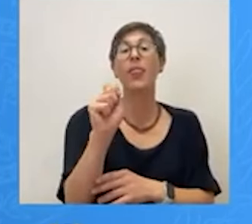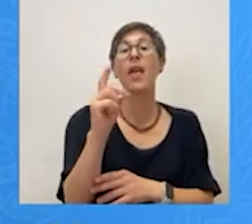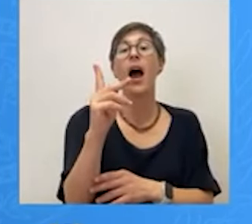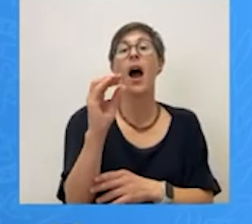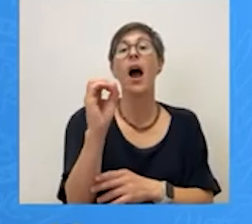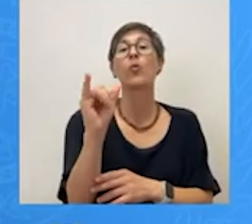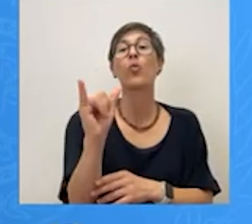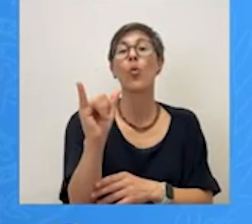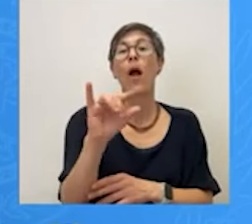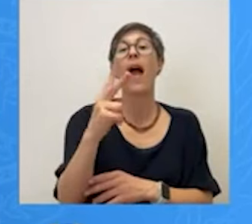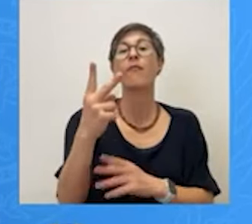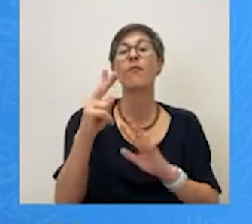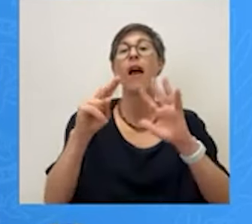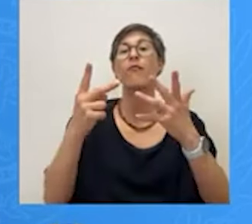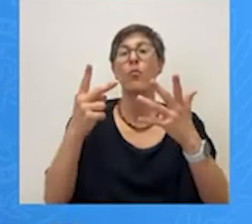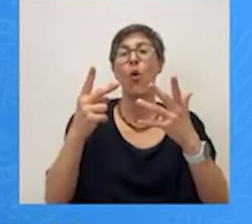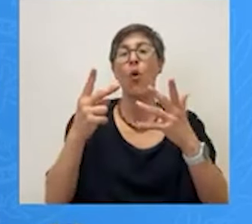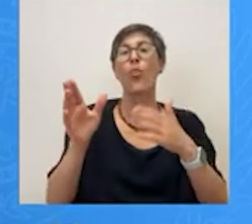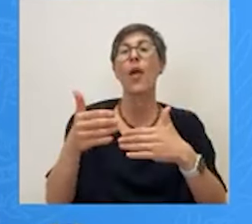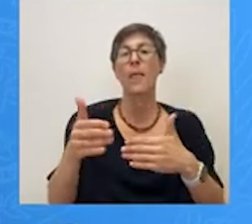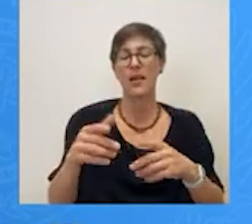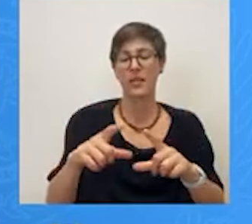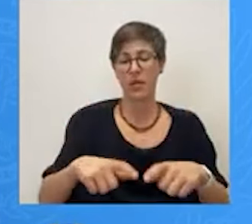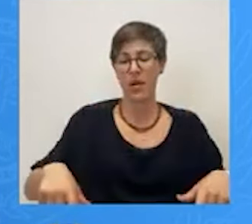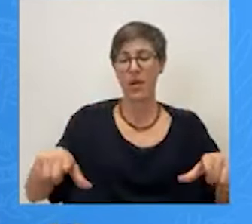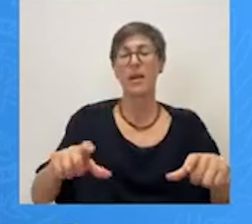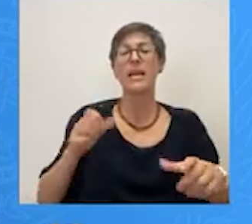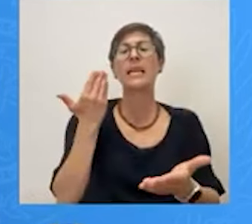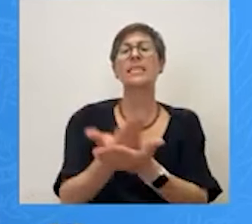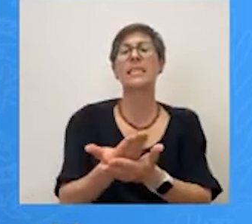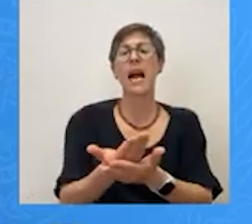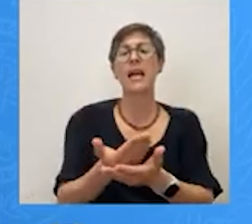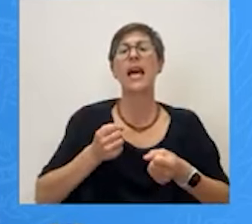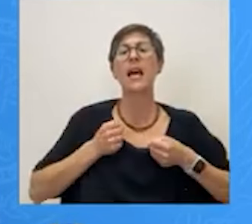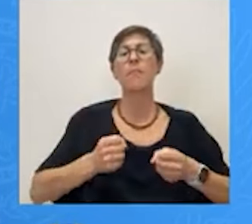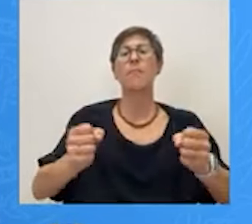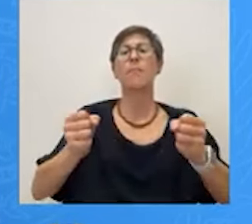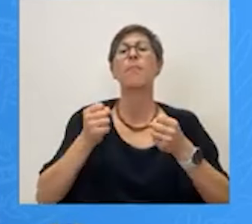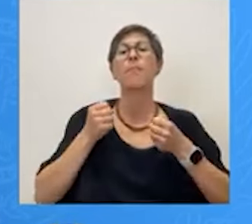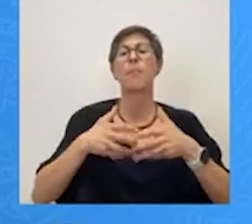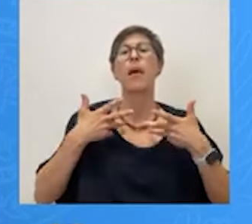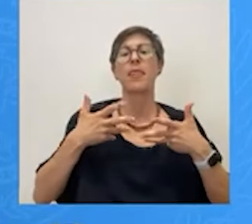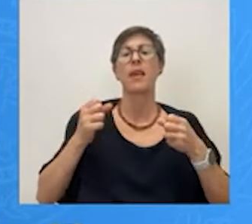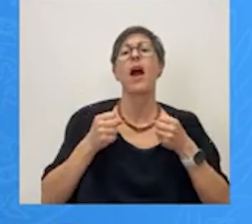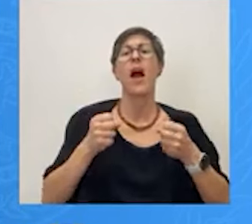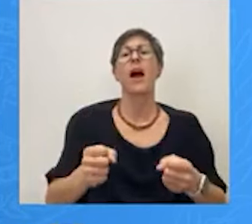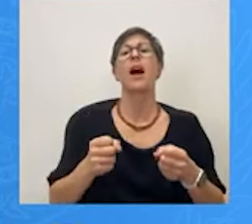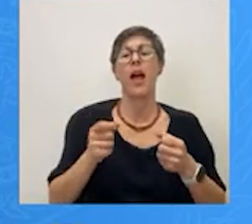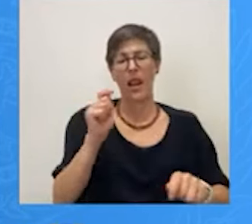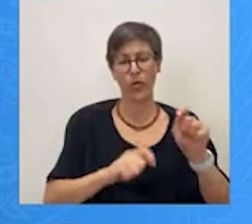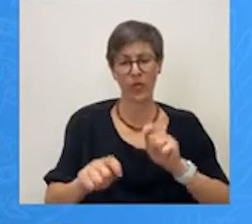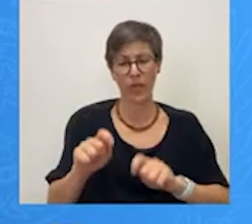διαμέρισμα Και ζητάνε η ξεχαρβαλωμένη παιδική χαρά να γίνει Να φροντιστεί το παρκάκι Να πάρουμε μια ανάσα ζωής